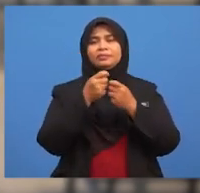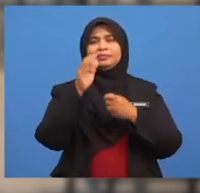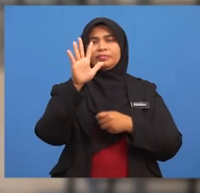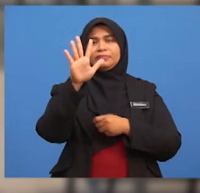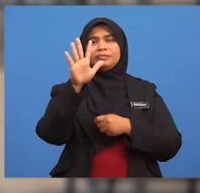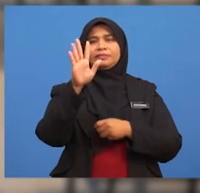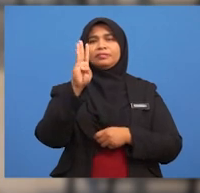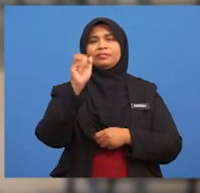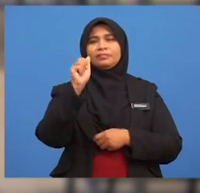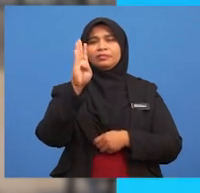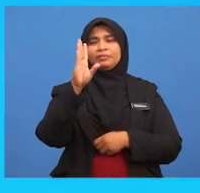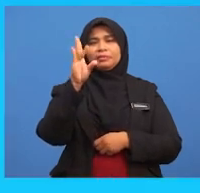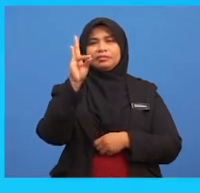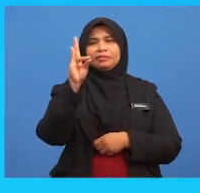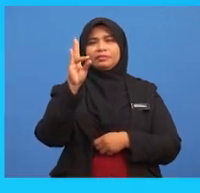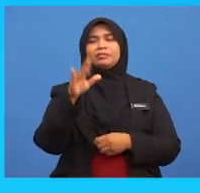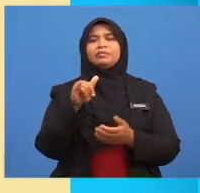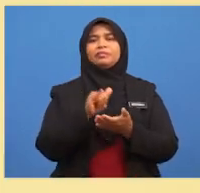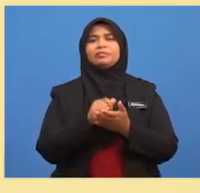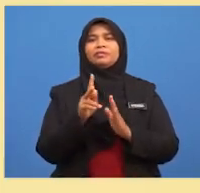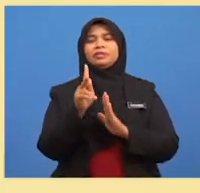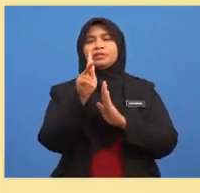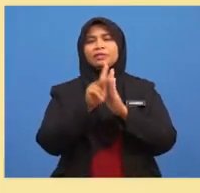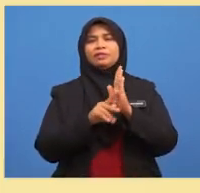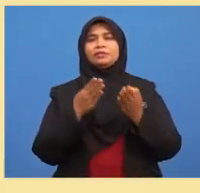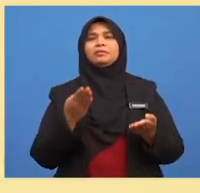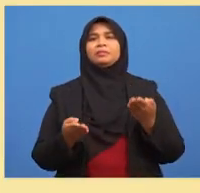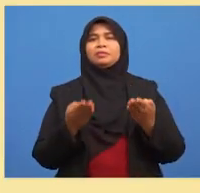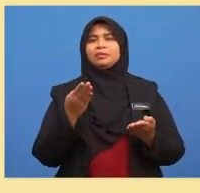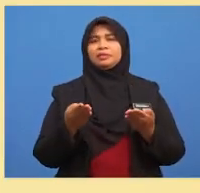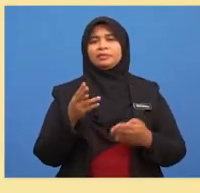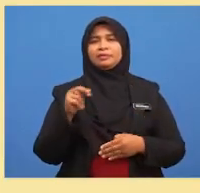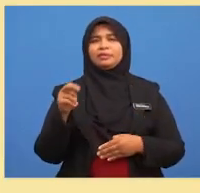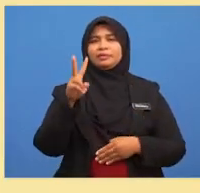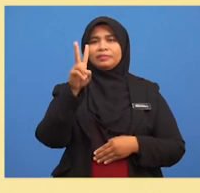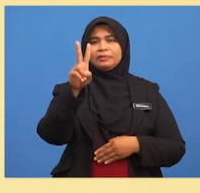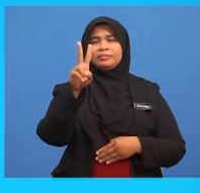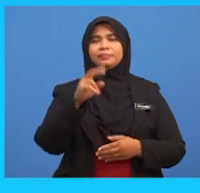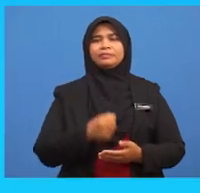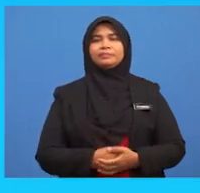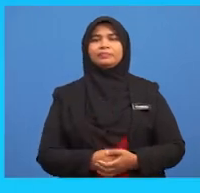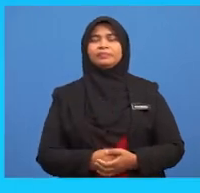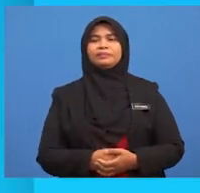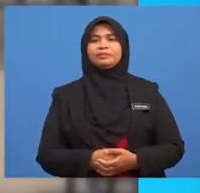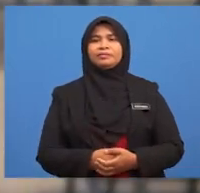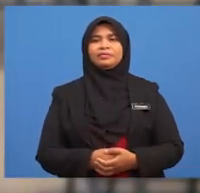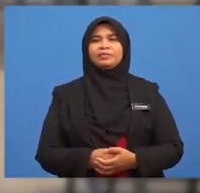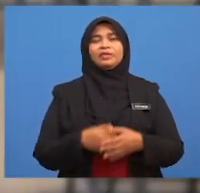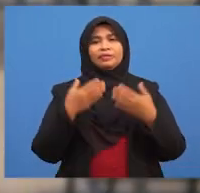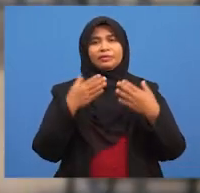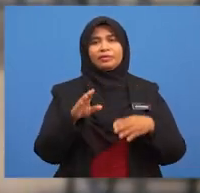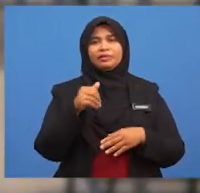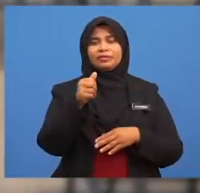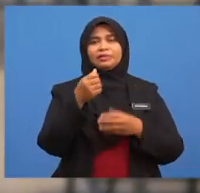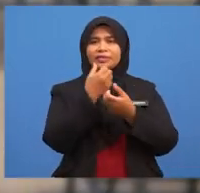kerana